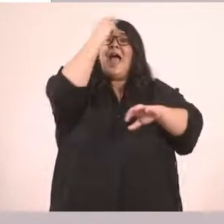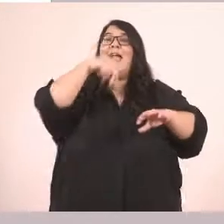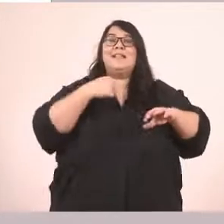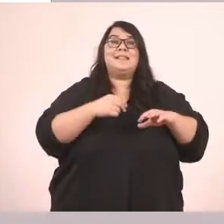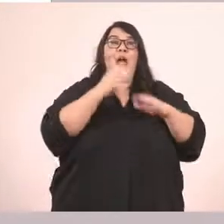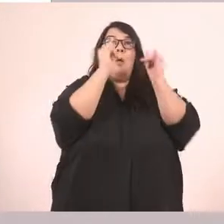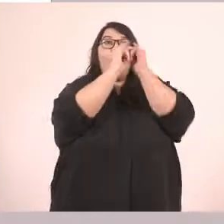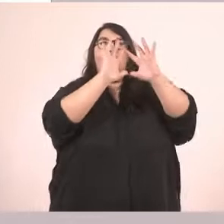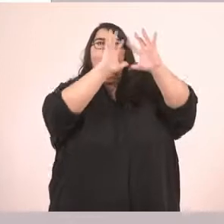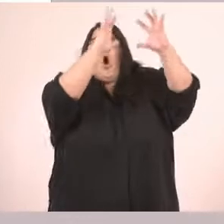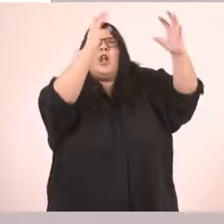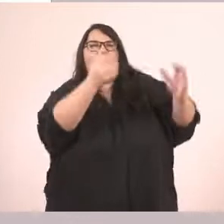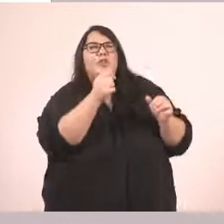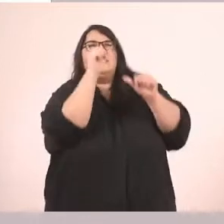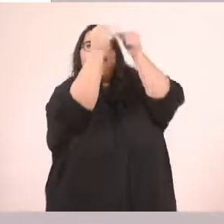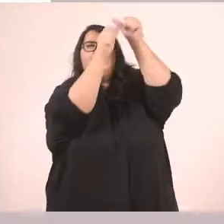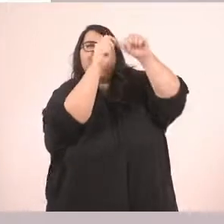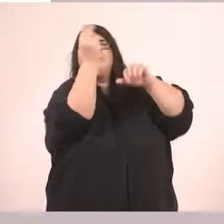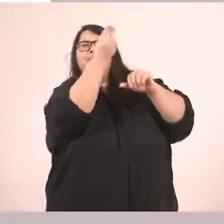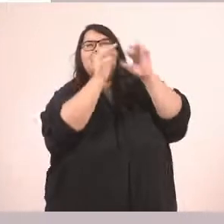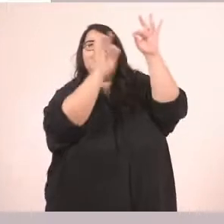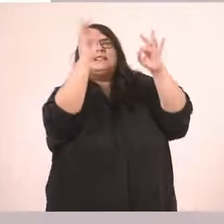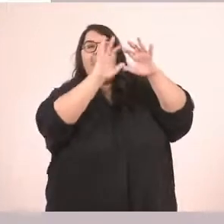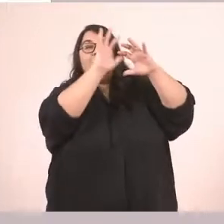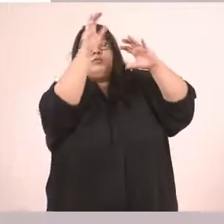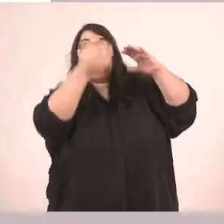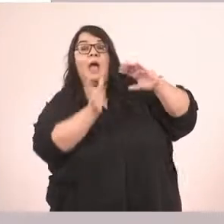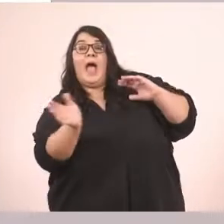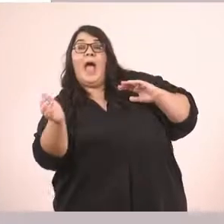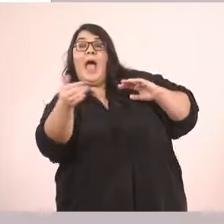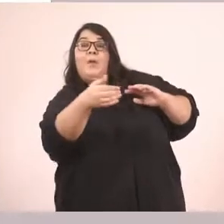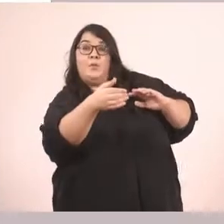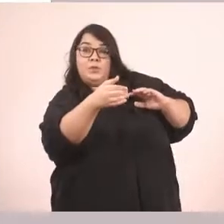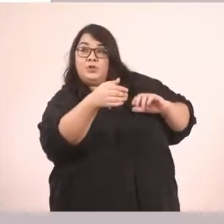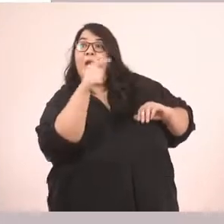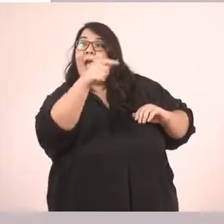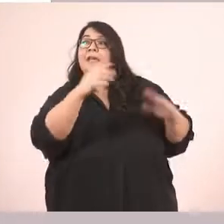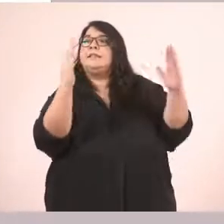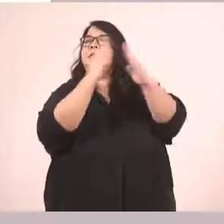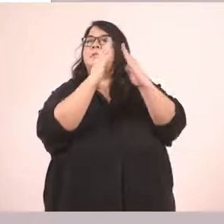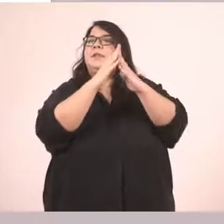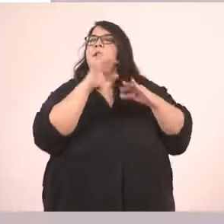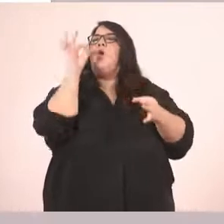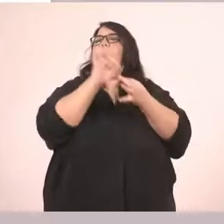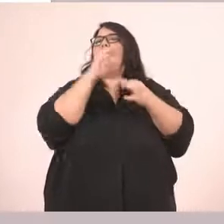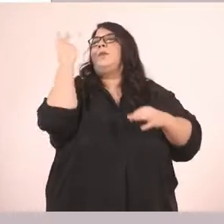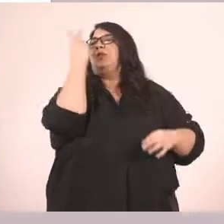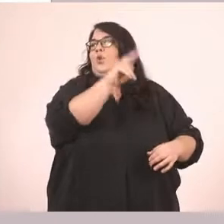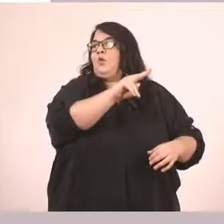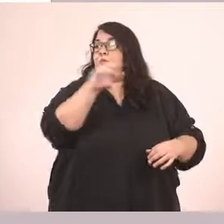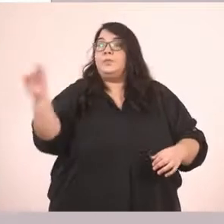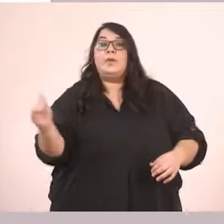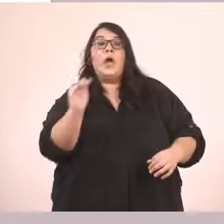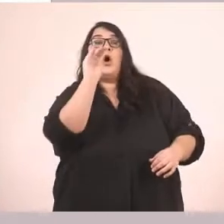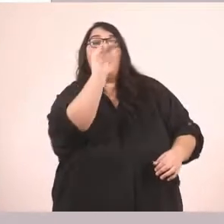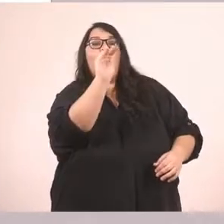πελεκυτή, μολυβοκοντήλο, πελεκυτή και αμέσως μετά θα βρείτε το σπίτι του Ρουμπή. Ρωτήστε